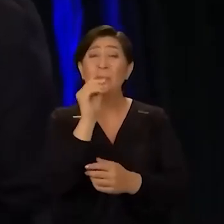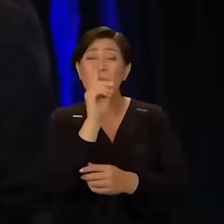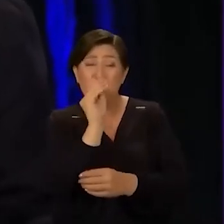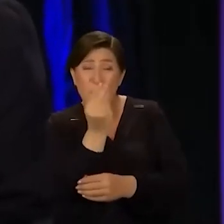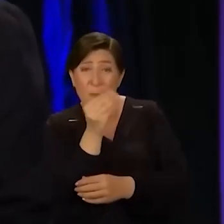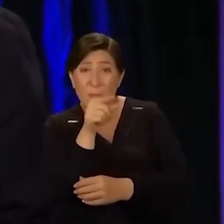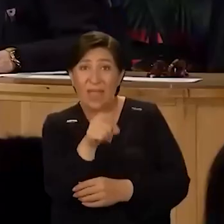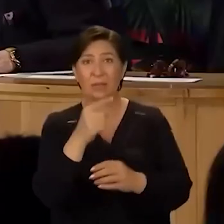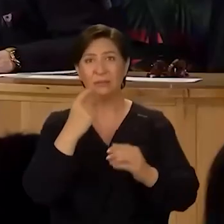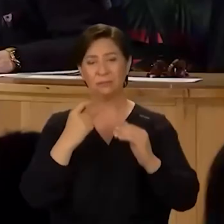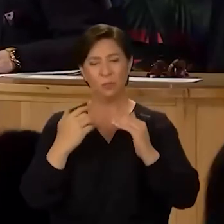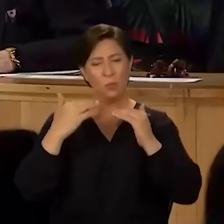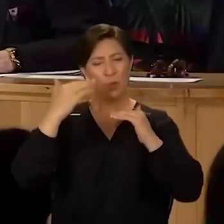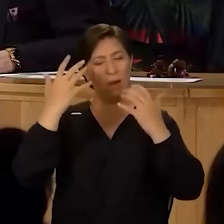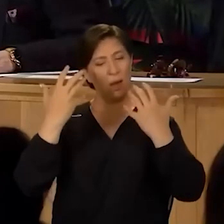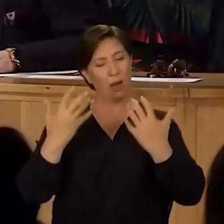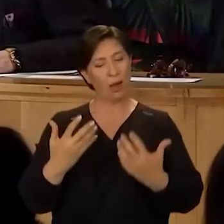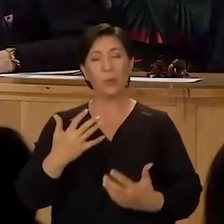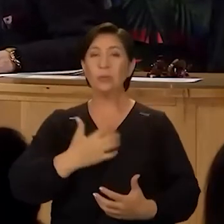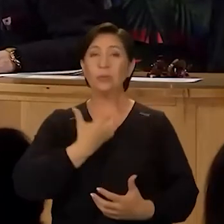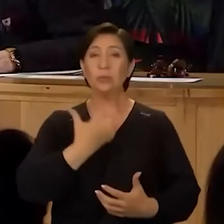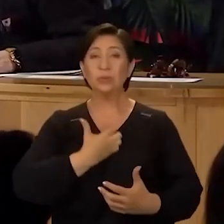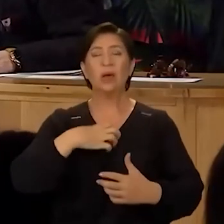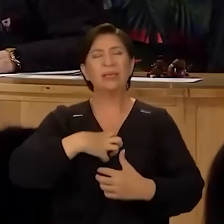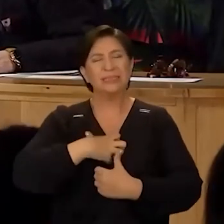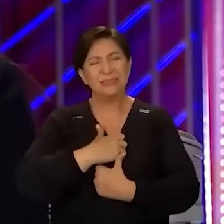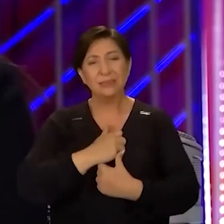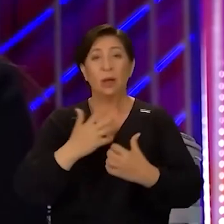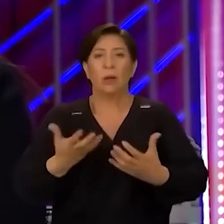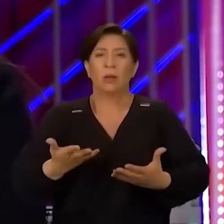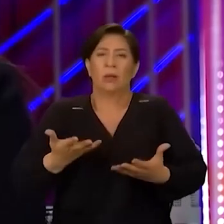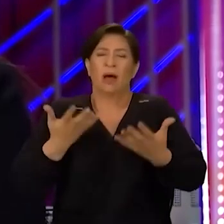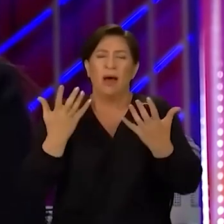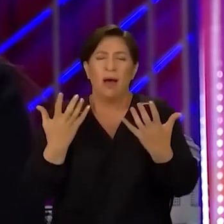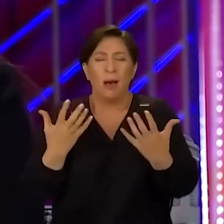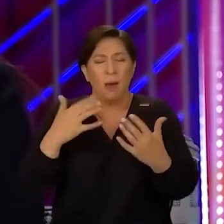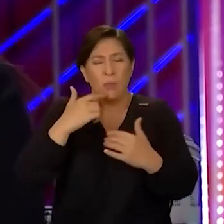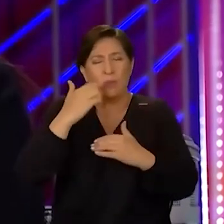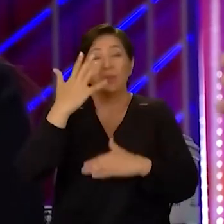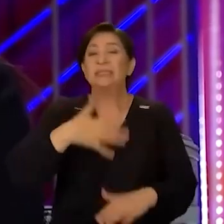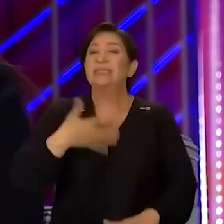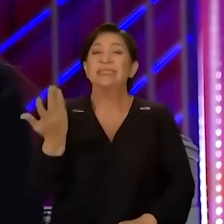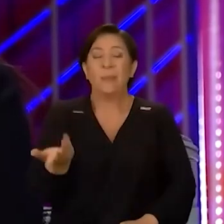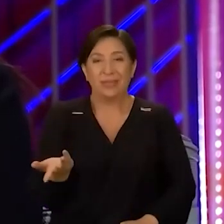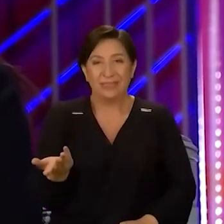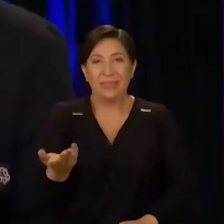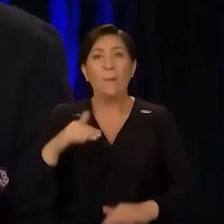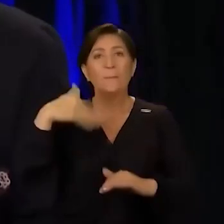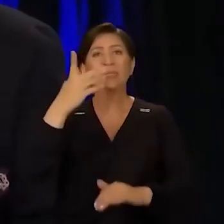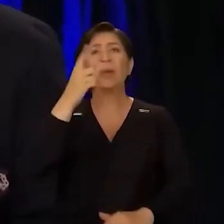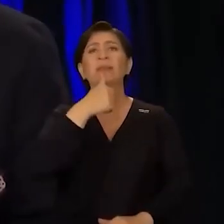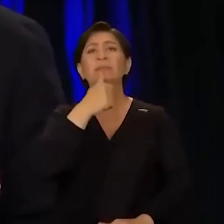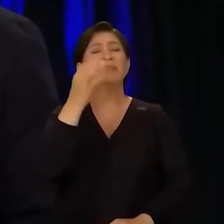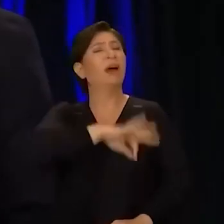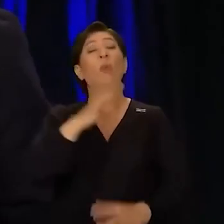aslında olgunlaşmasını, hele hele üzüntüyle, acıyla olgunlaşmasını istemez. Bunu kimse istemez. Yani tamam başka bir adamın işine